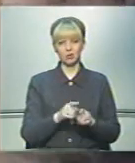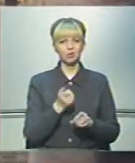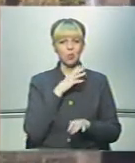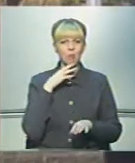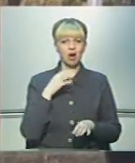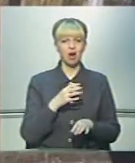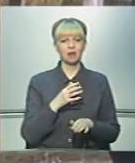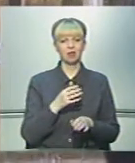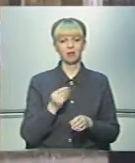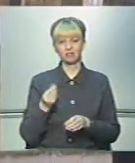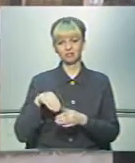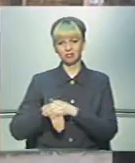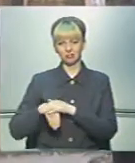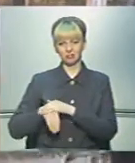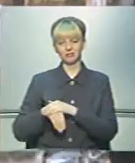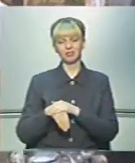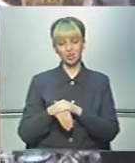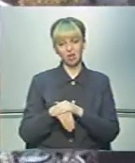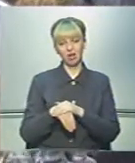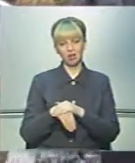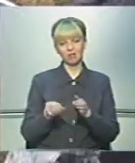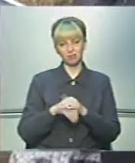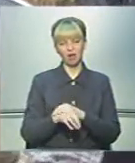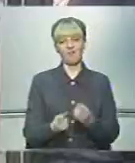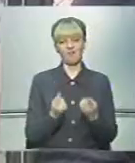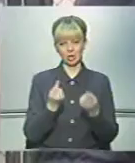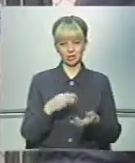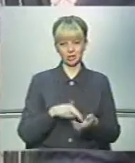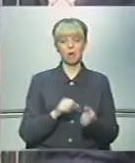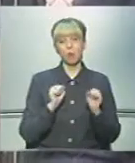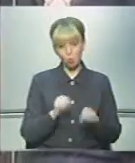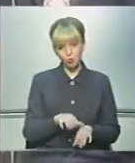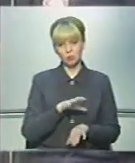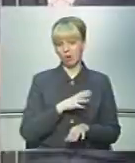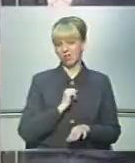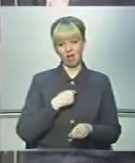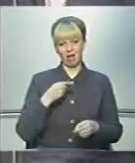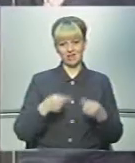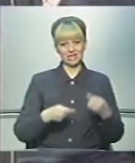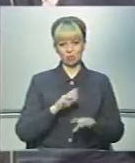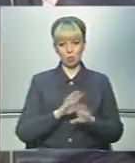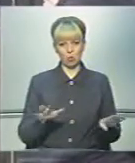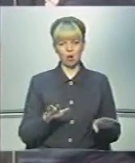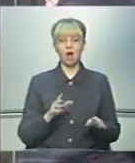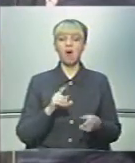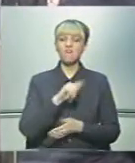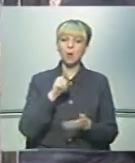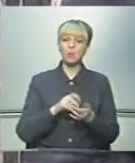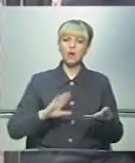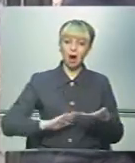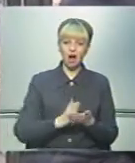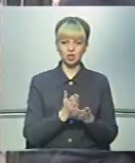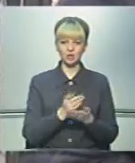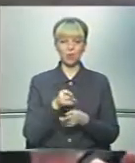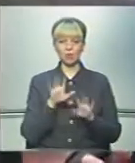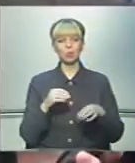дуже багато платя в кишеню, а та кишеня потім маленько стає». «Може бути, я не спорюю. В питання в качестві і в